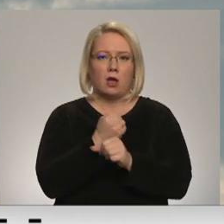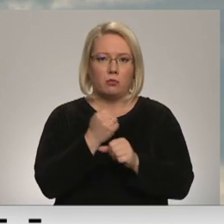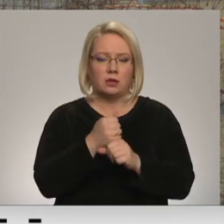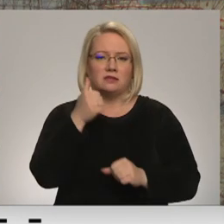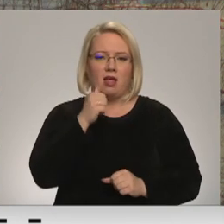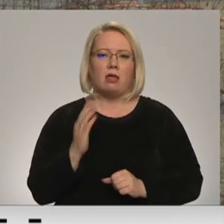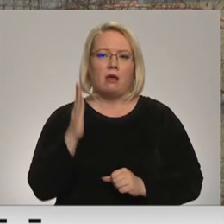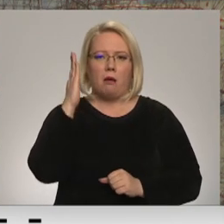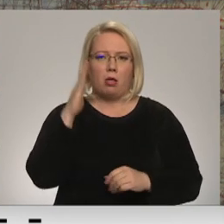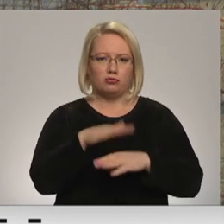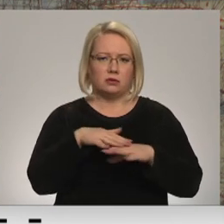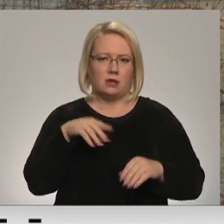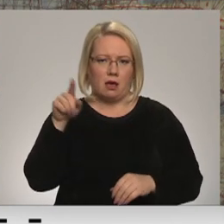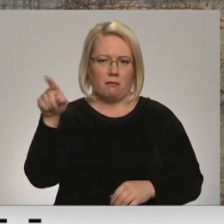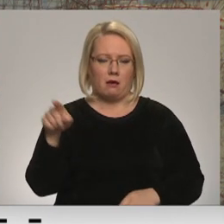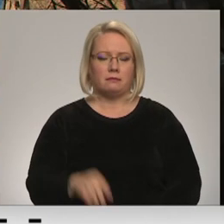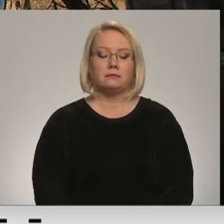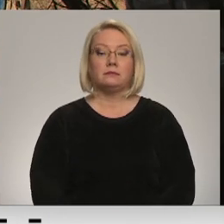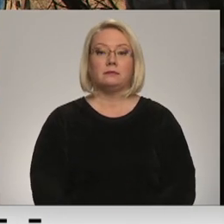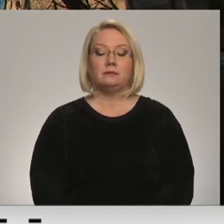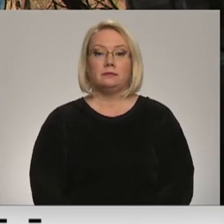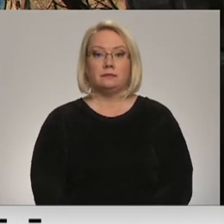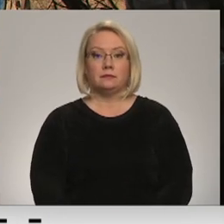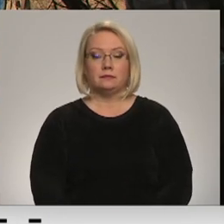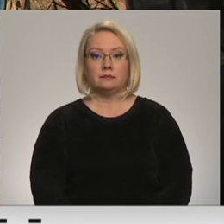jābalstos sājumai. Vita Unstra, Latvijas televīzija.